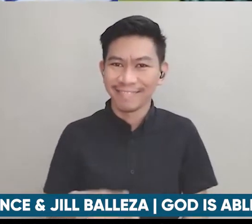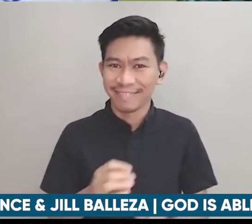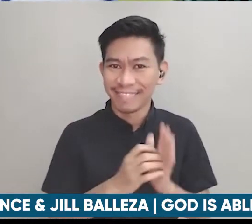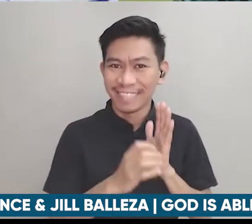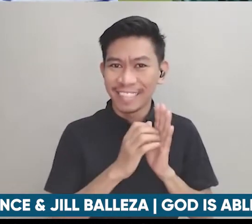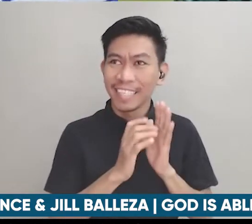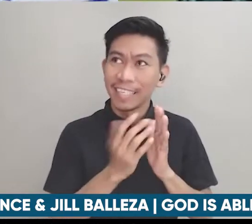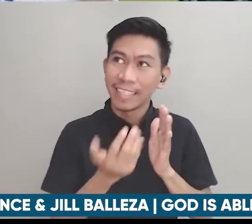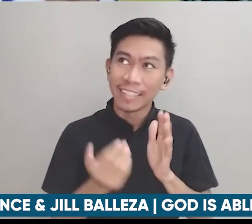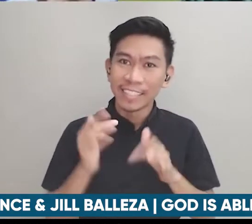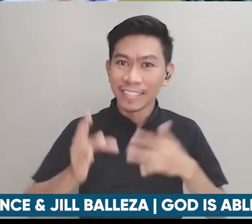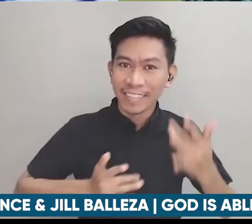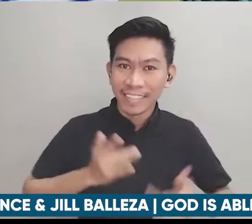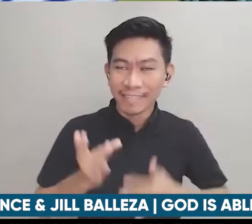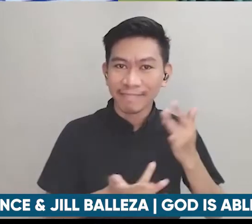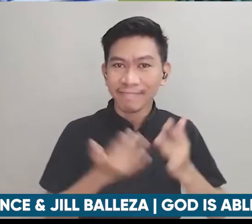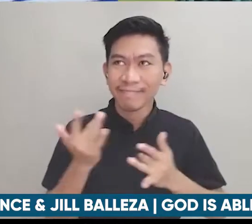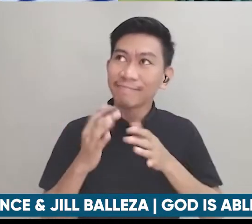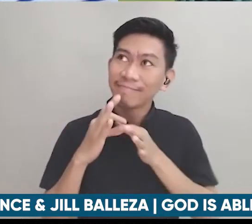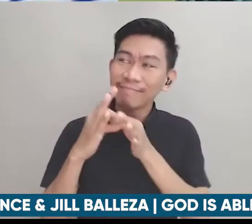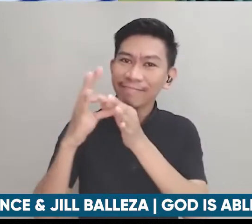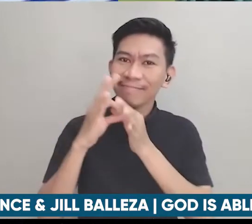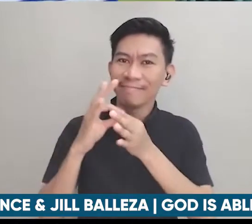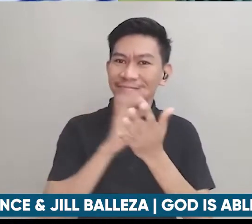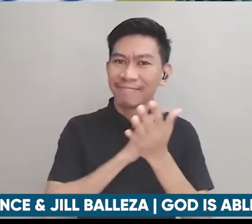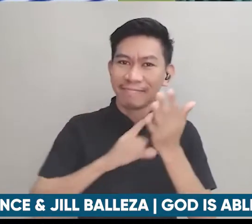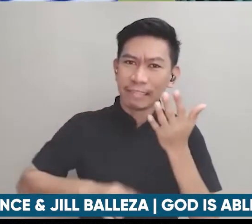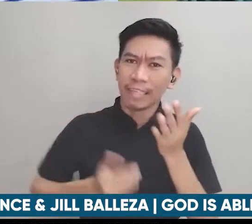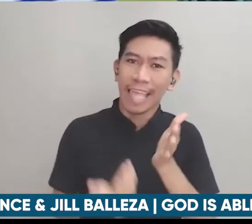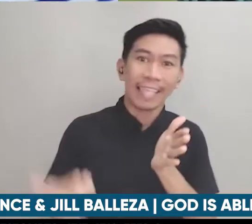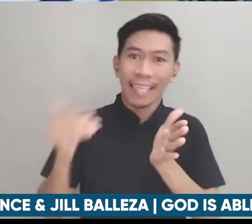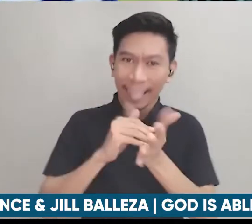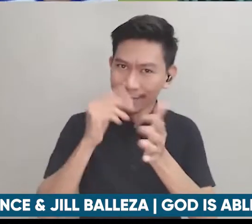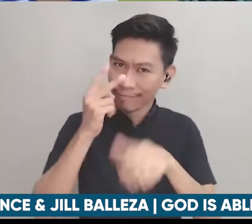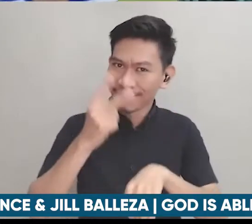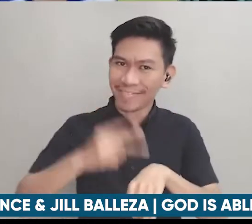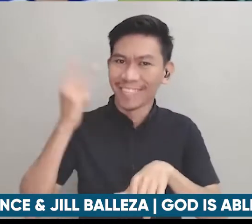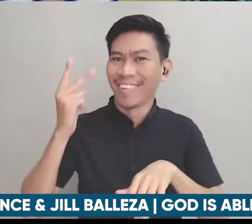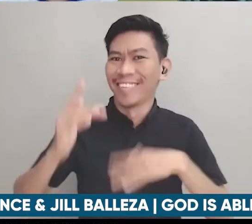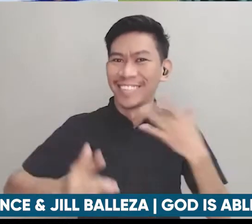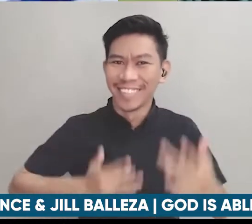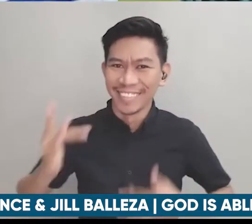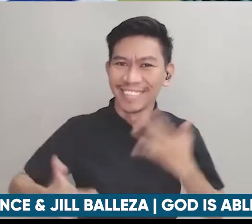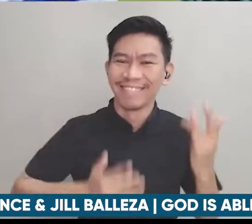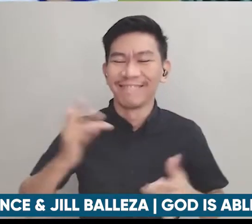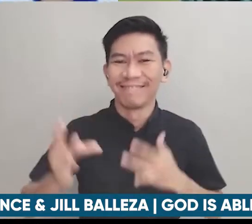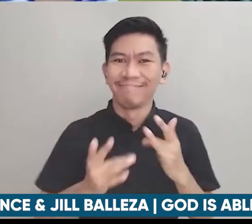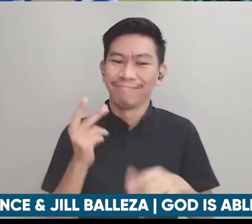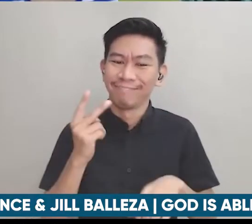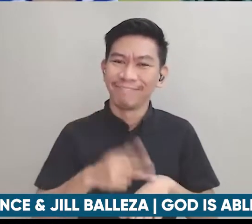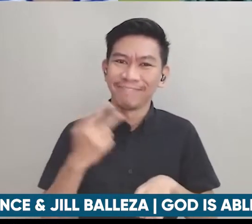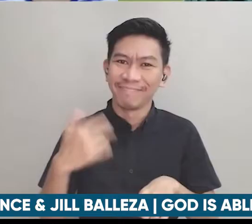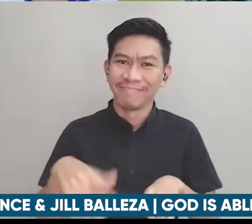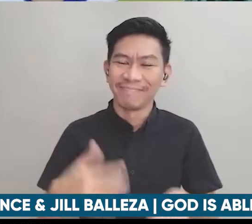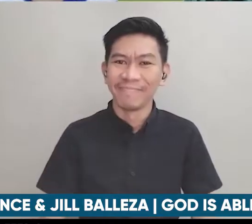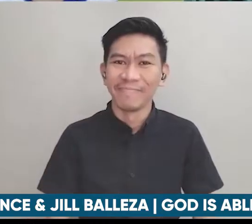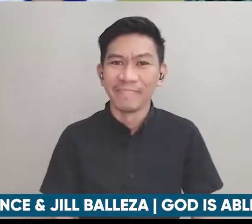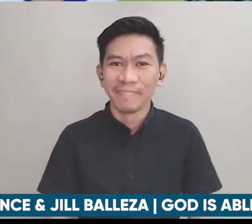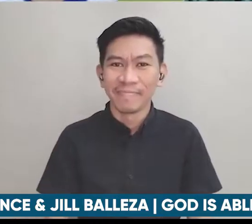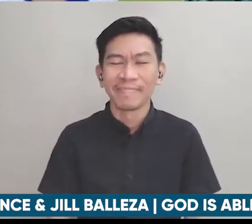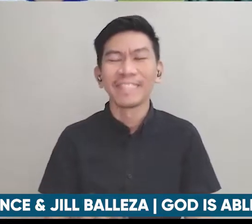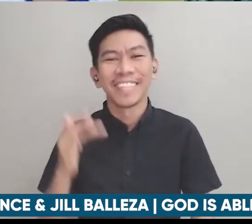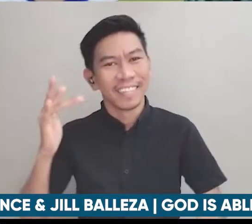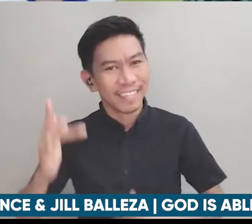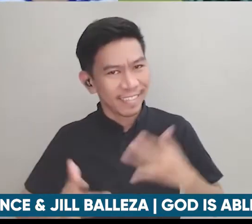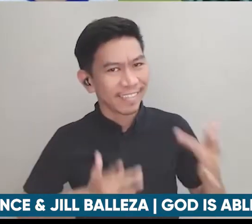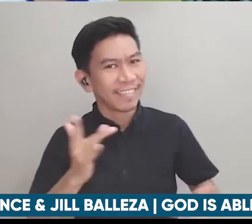again I say rejoice dalawang beses so talagang rejoice rejoice rejoice rejoice lang ng rejoice